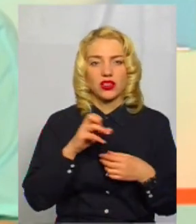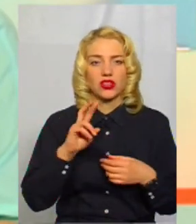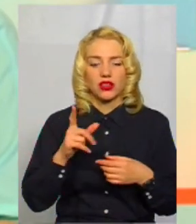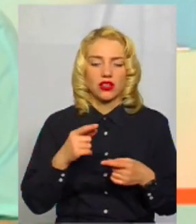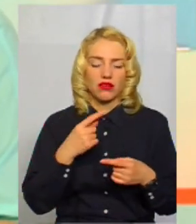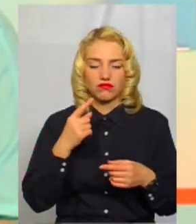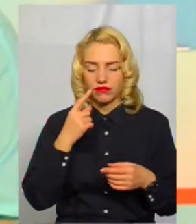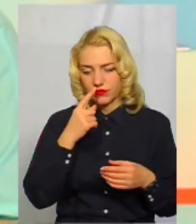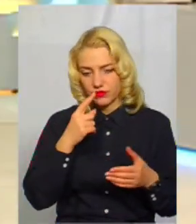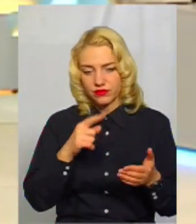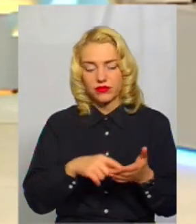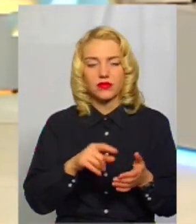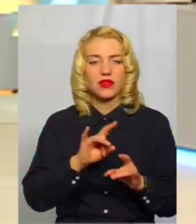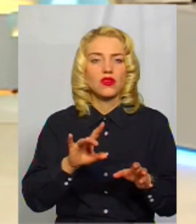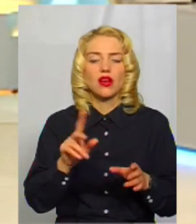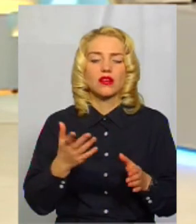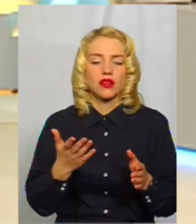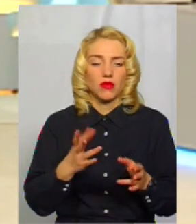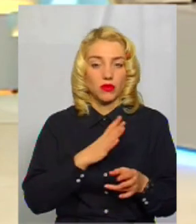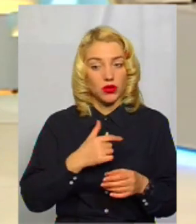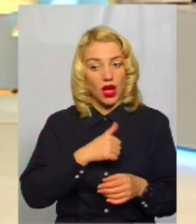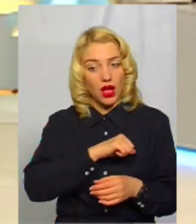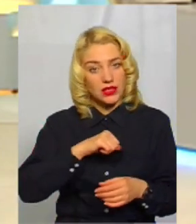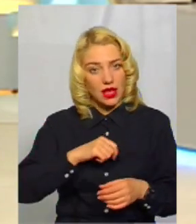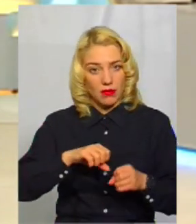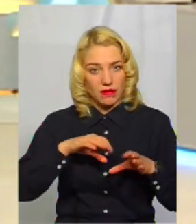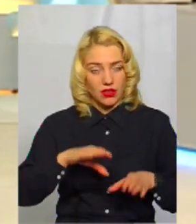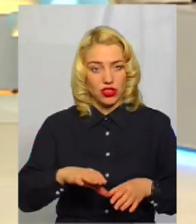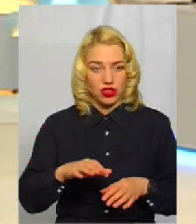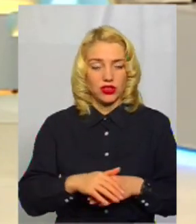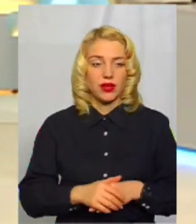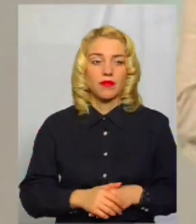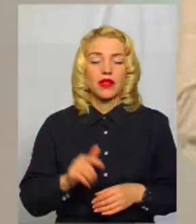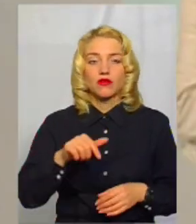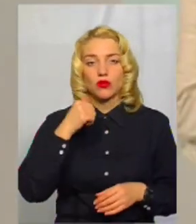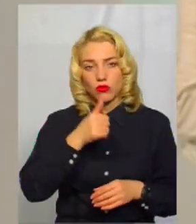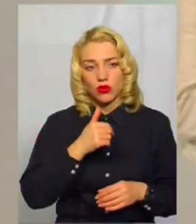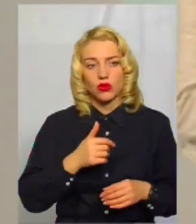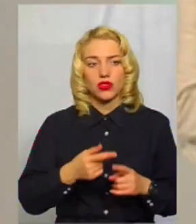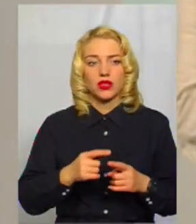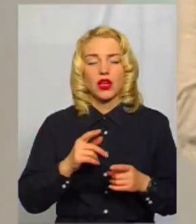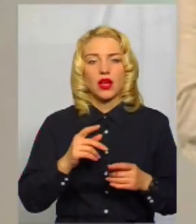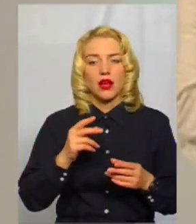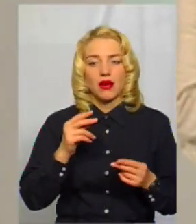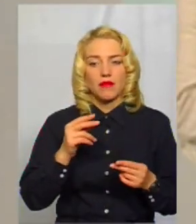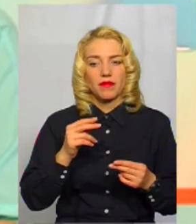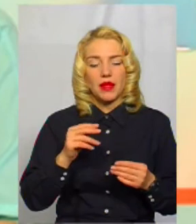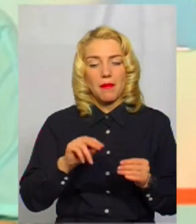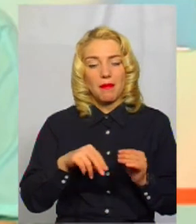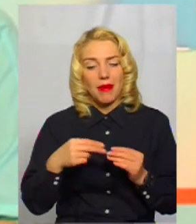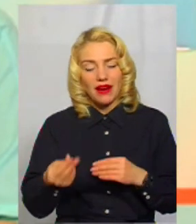такий має бути майданчик. Ви самі вирішуєте, який він має бути. А в цьому випадку перевага буде надана найкреативніші якісь ідеї, так?